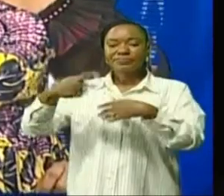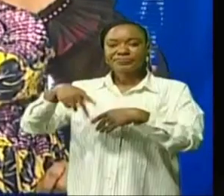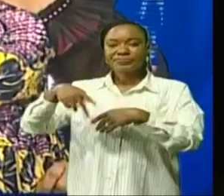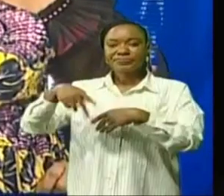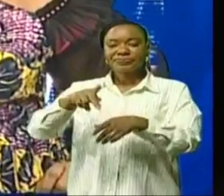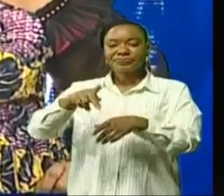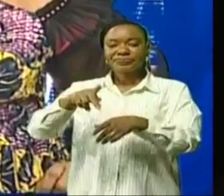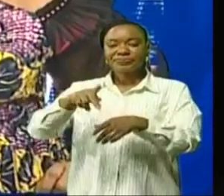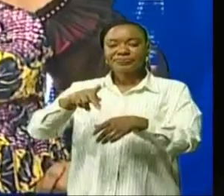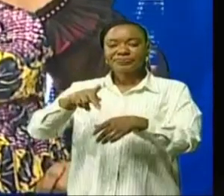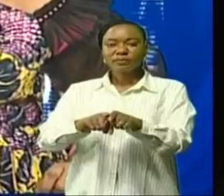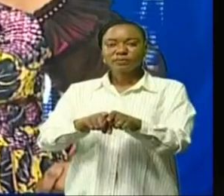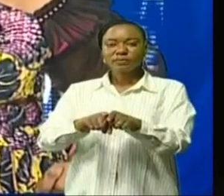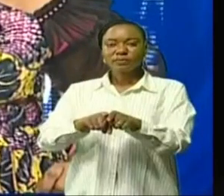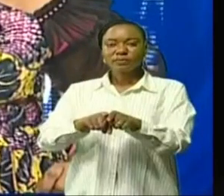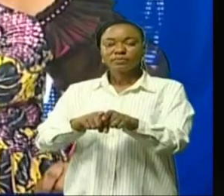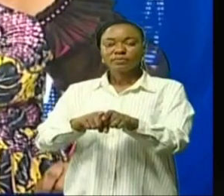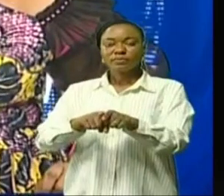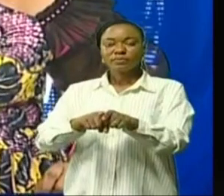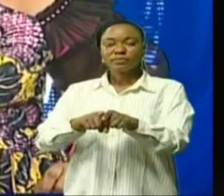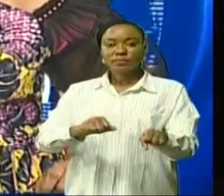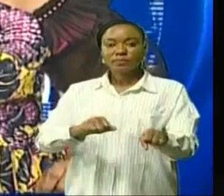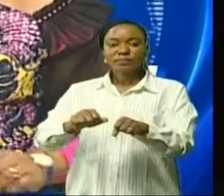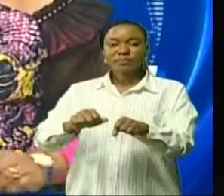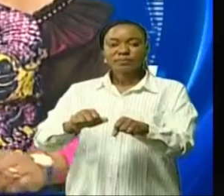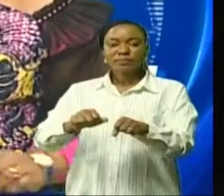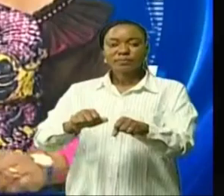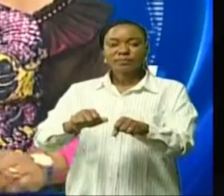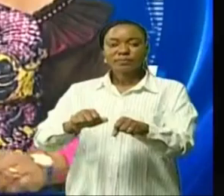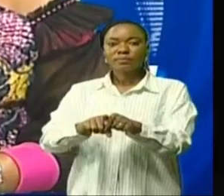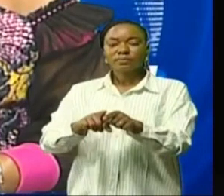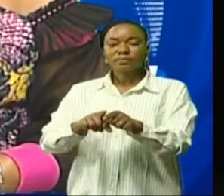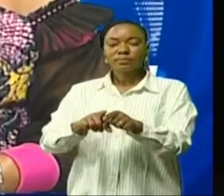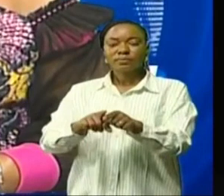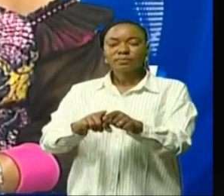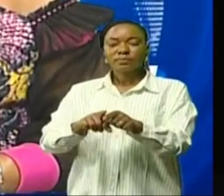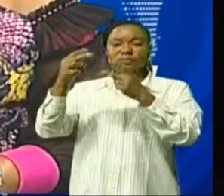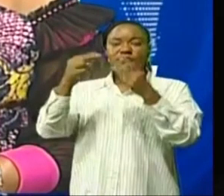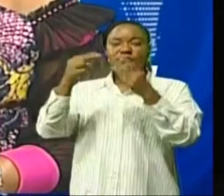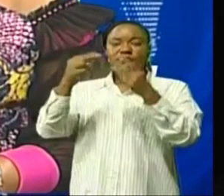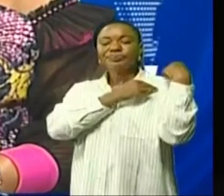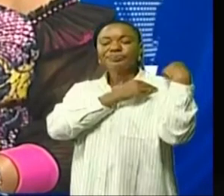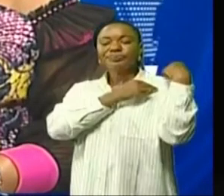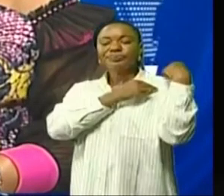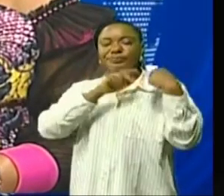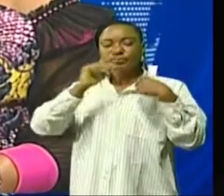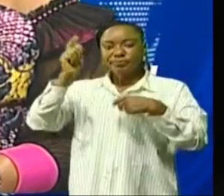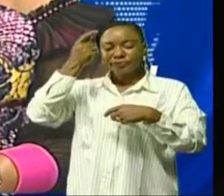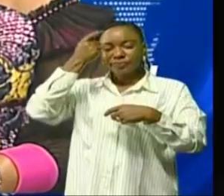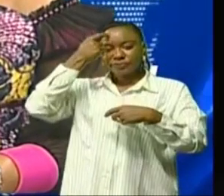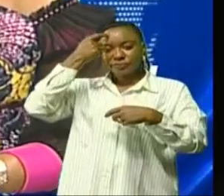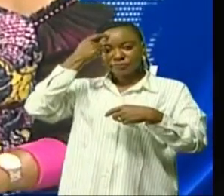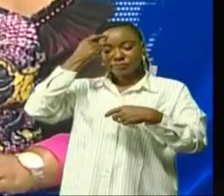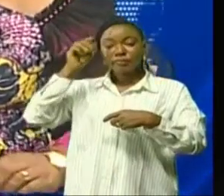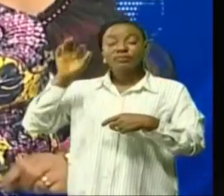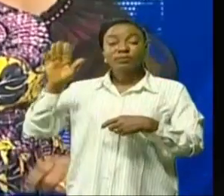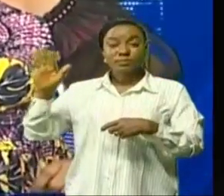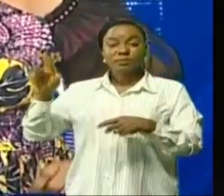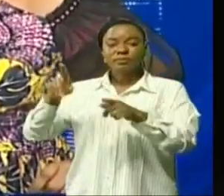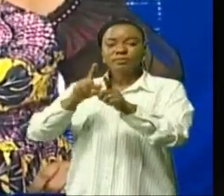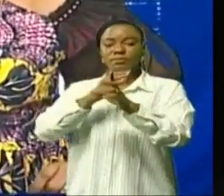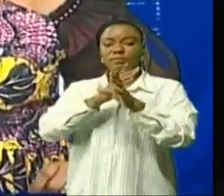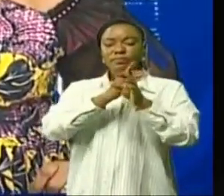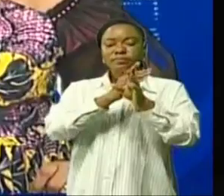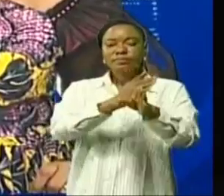de Kinshasa une activité qui s'inscrit dans la vision de l'autorité urbaine qui tient à la protection